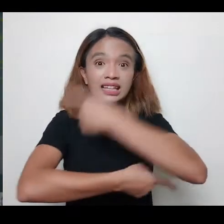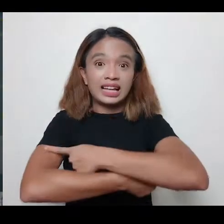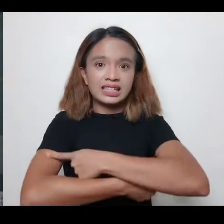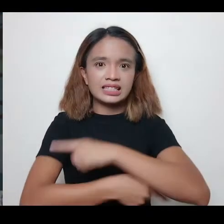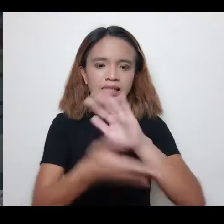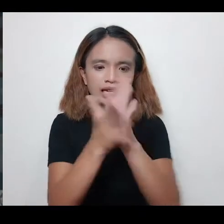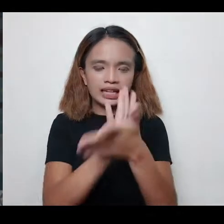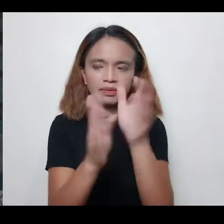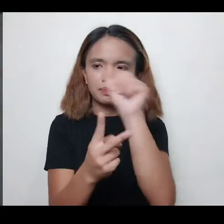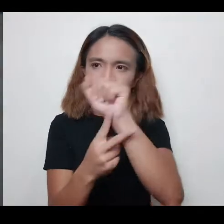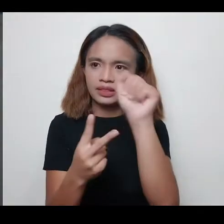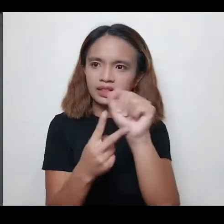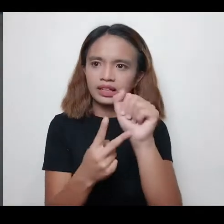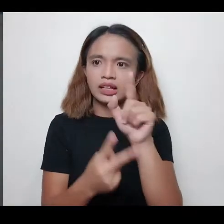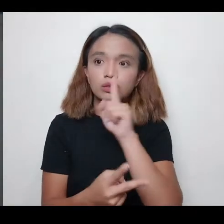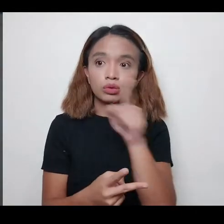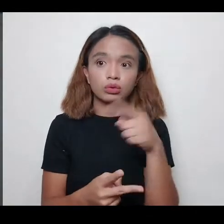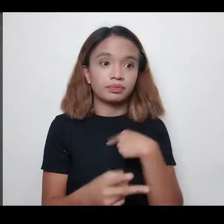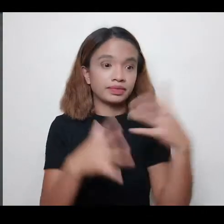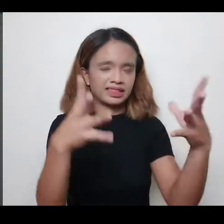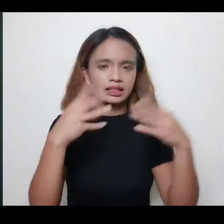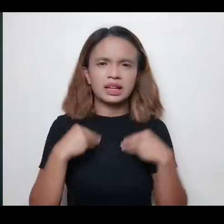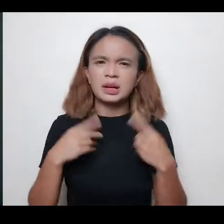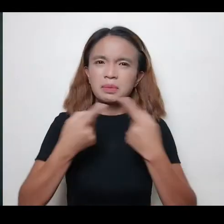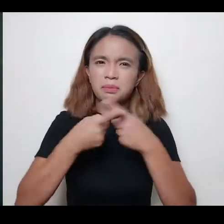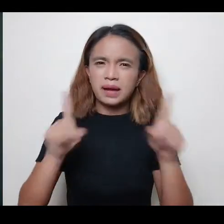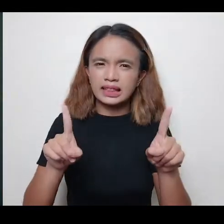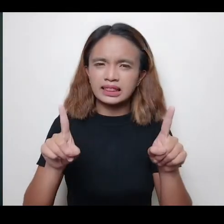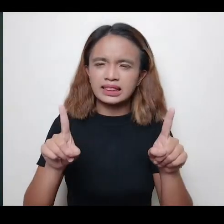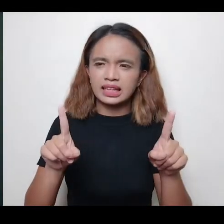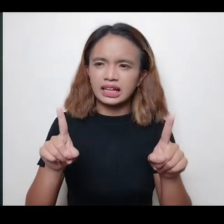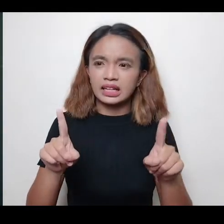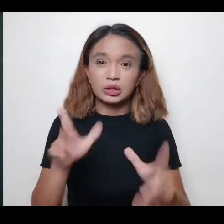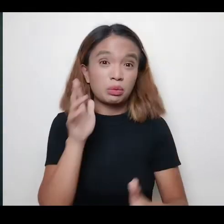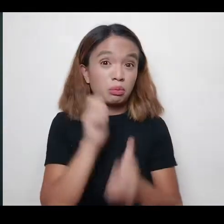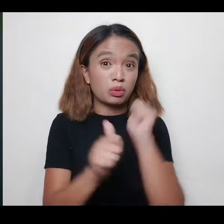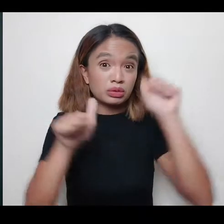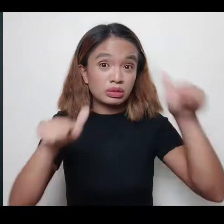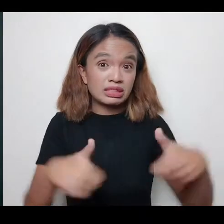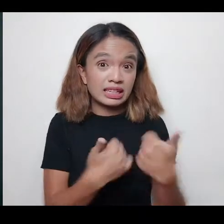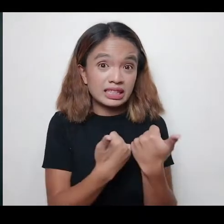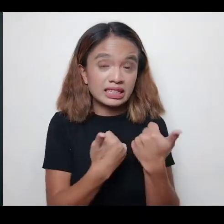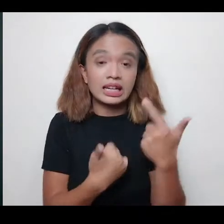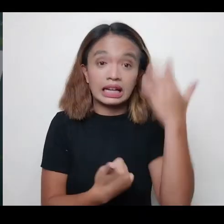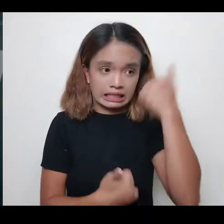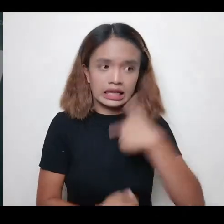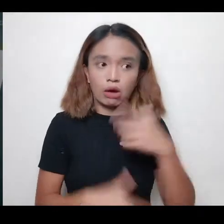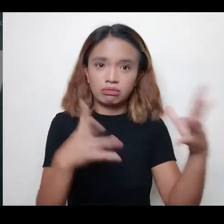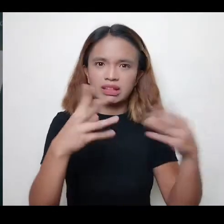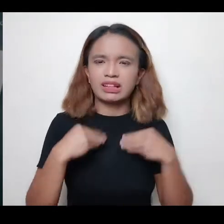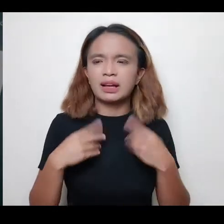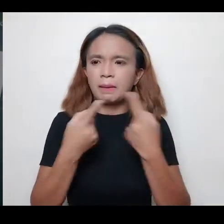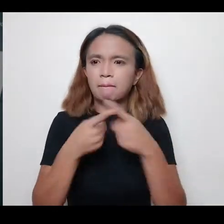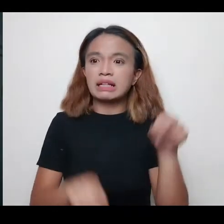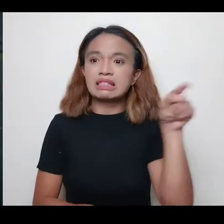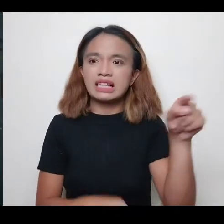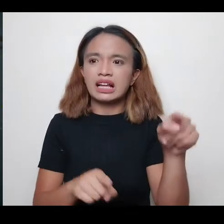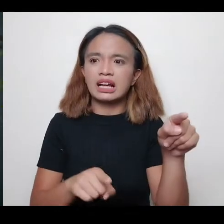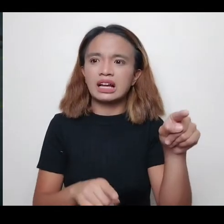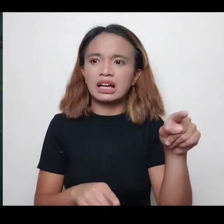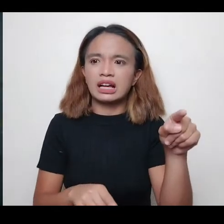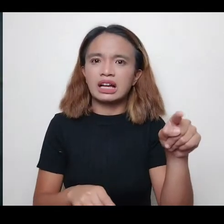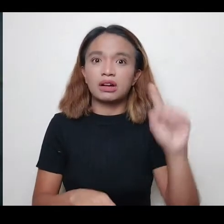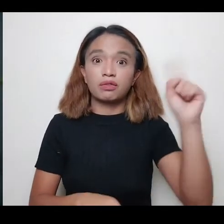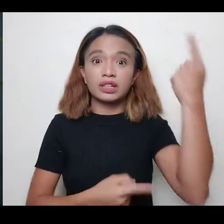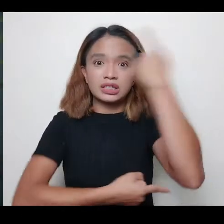days leading to the appointment, tinataunt na tanggapin. Pero yung pinaka-challenging nun, kasi tinanggap ko na nga, pero